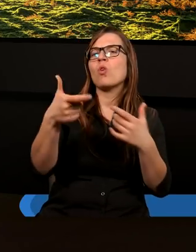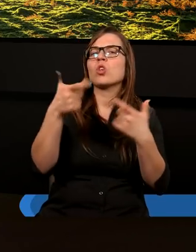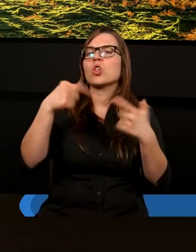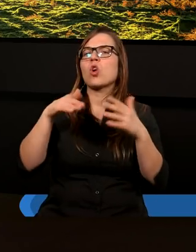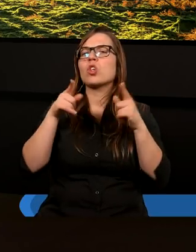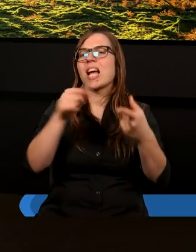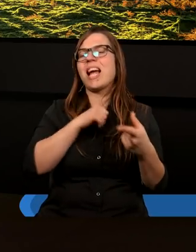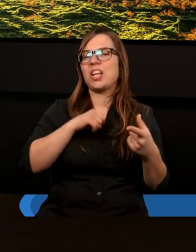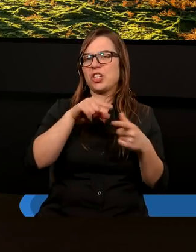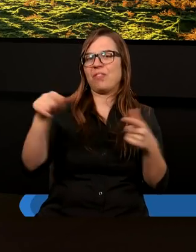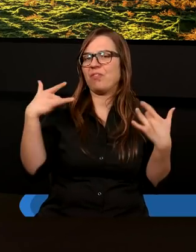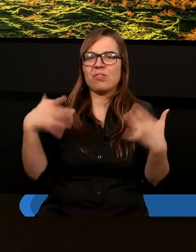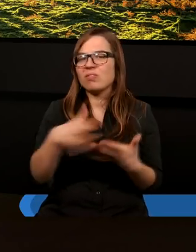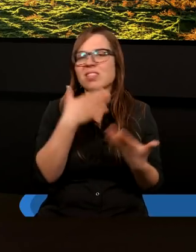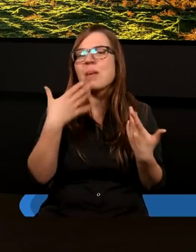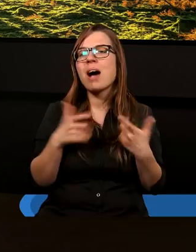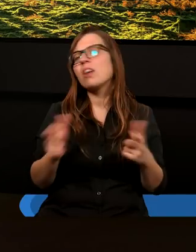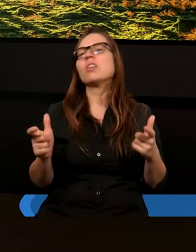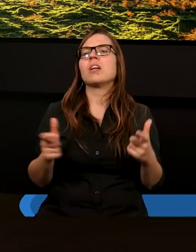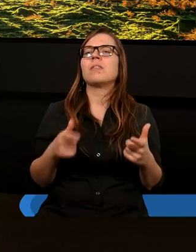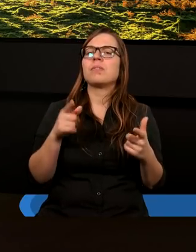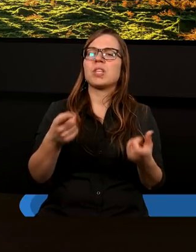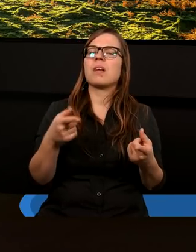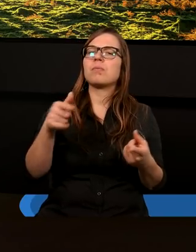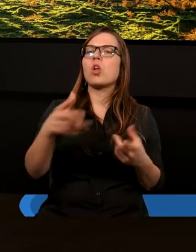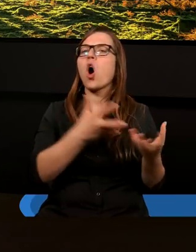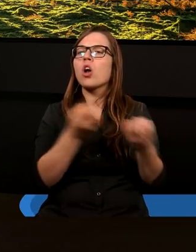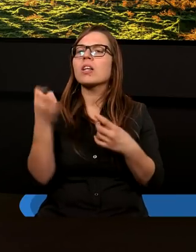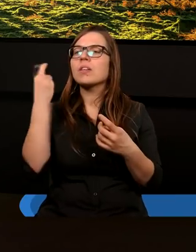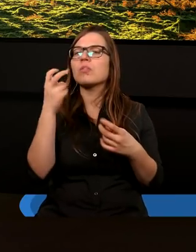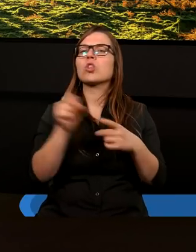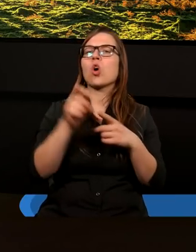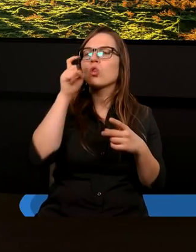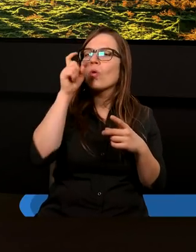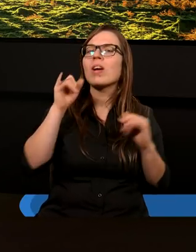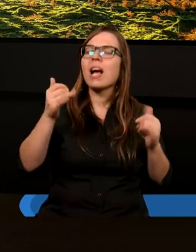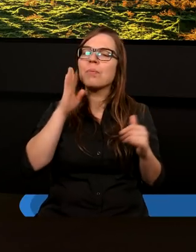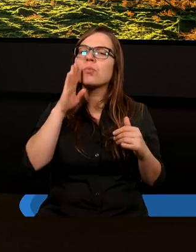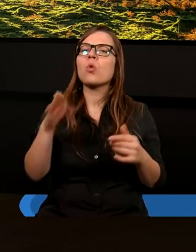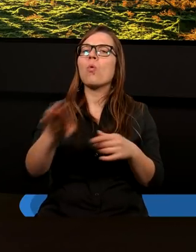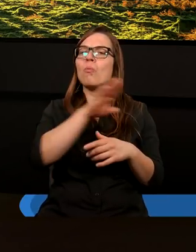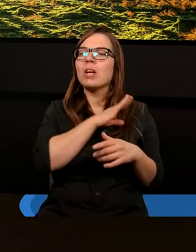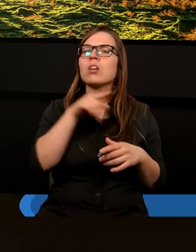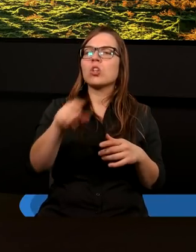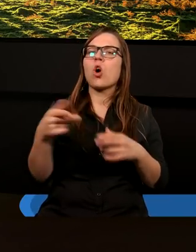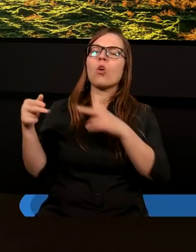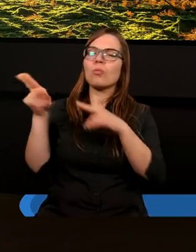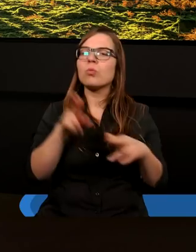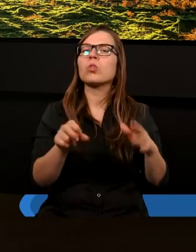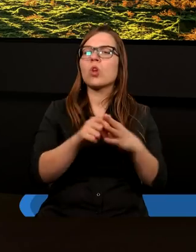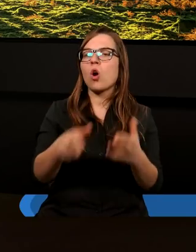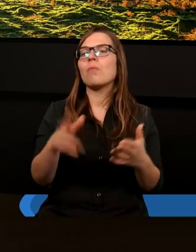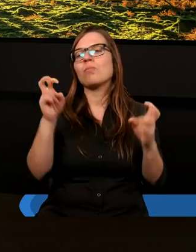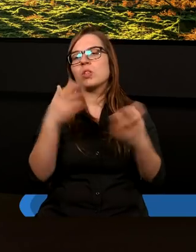dzieje pod słońcem. Ciekawe jest również odniesienie do człowieka jako takiego umierającego, że proch wróci do